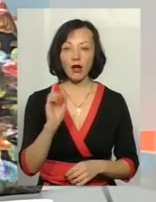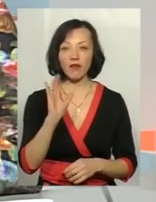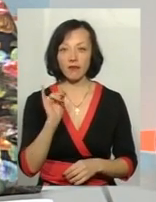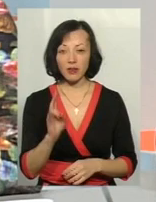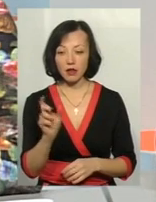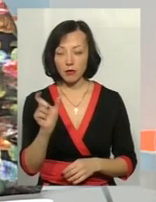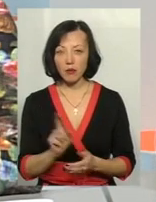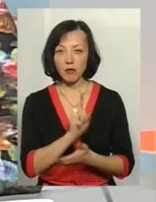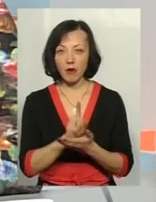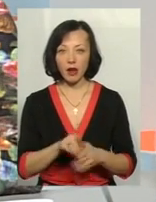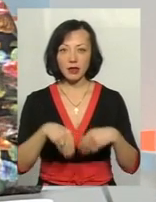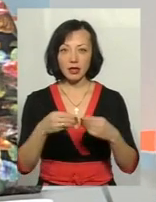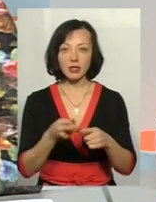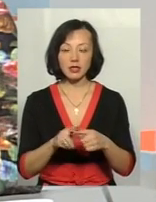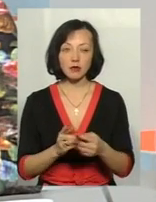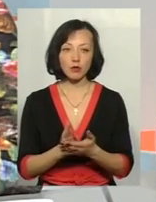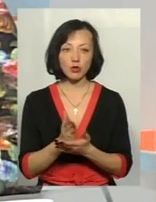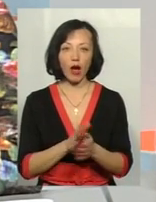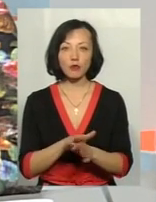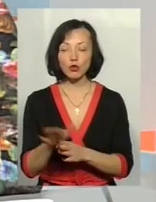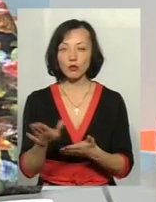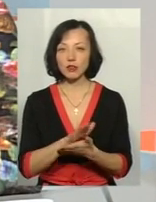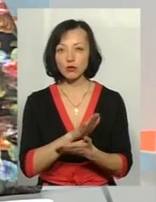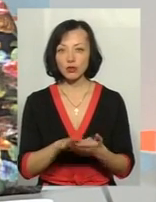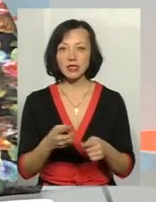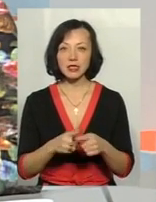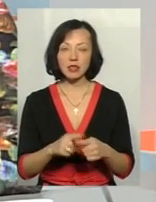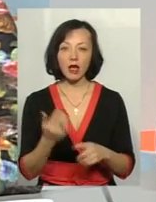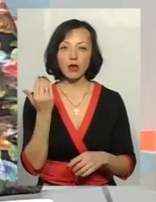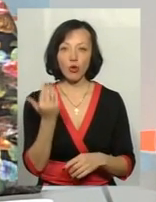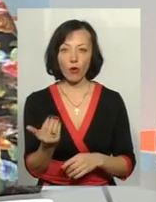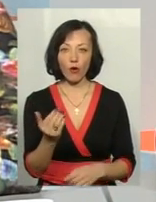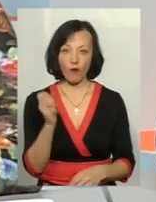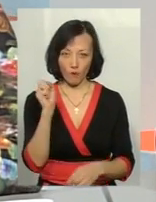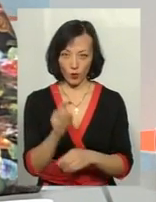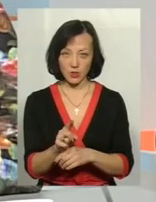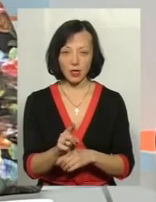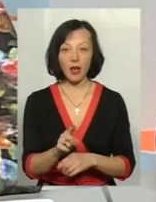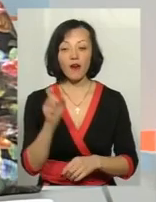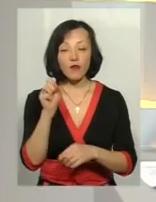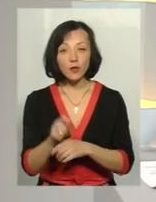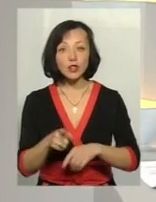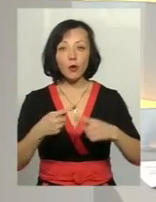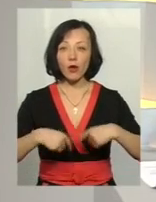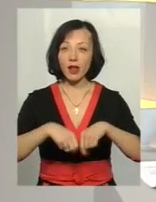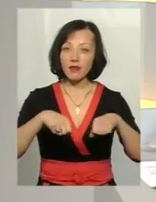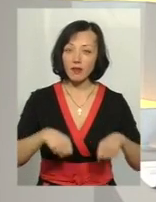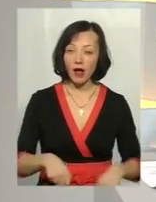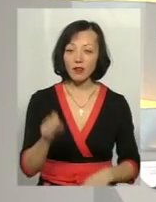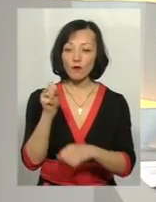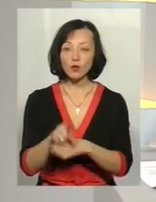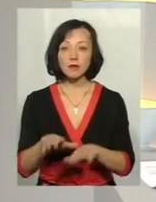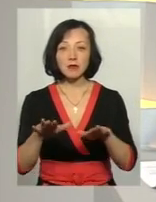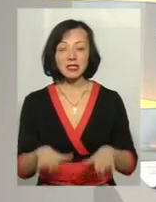має надати ці послуги абсолютно безкоштовно, оскільки це його функція. Функція органів влади, функція органів